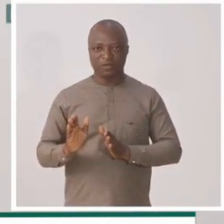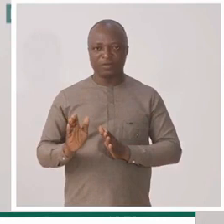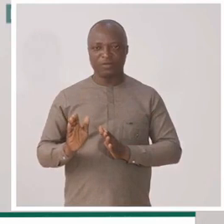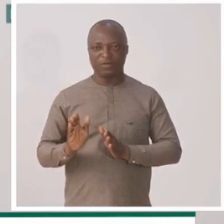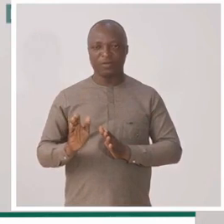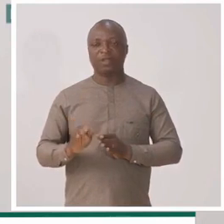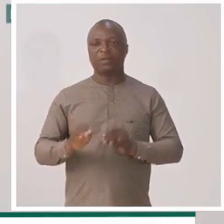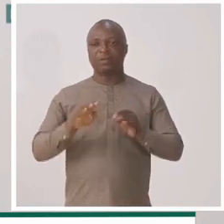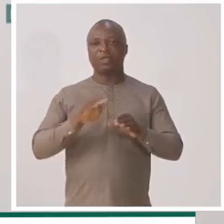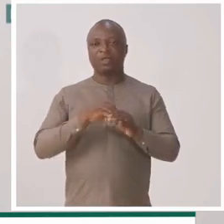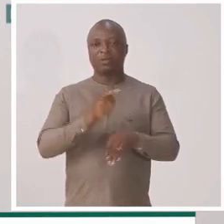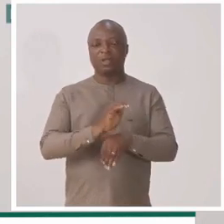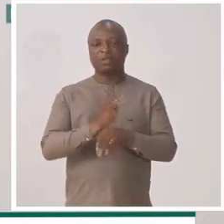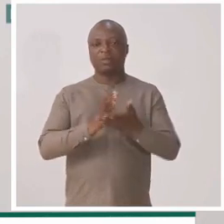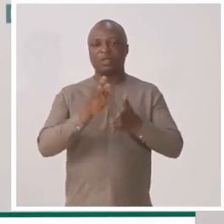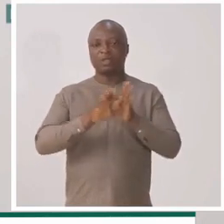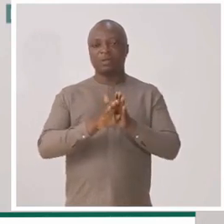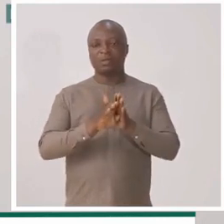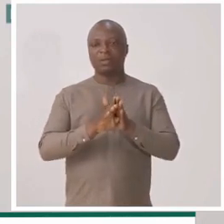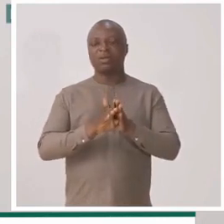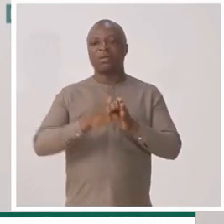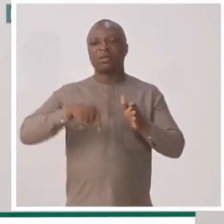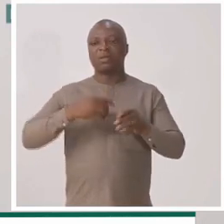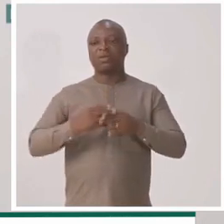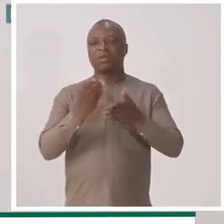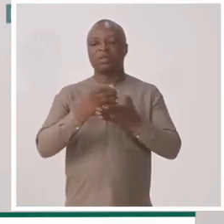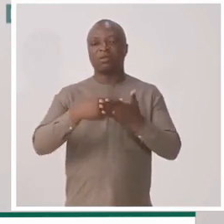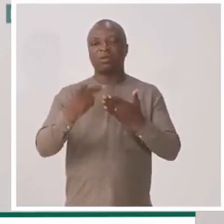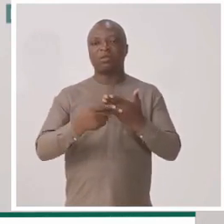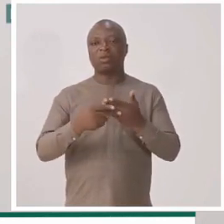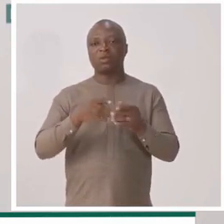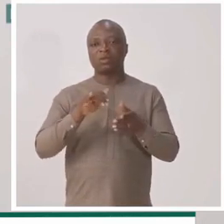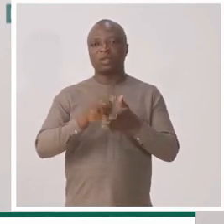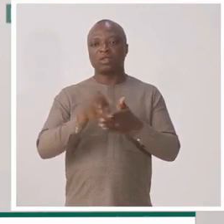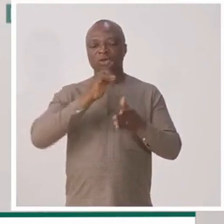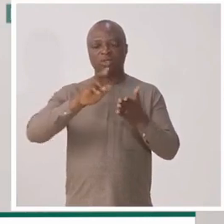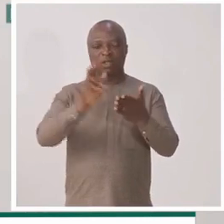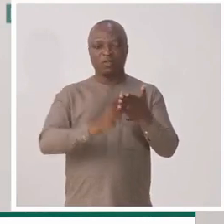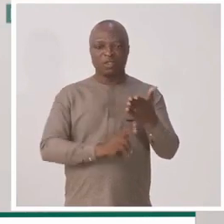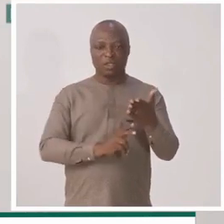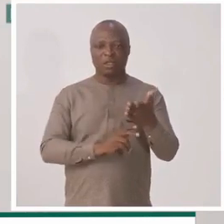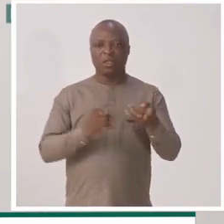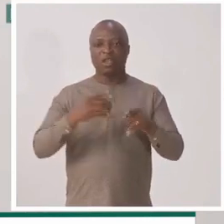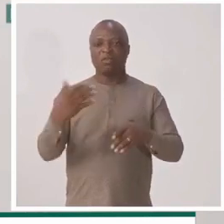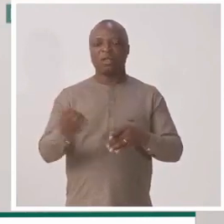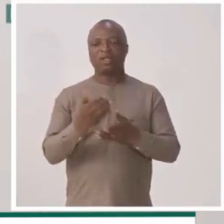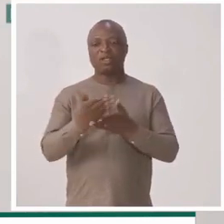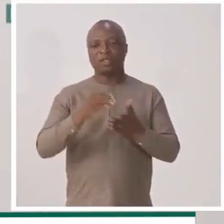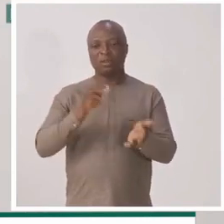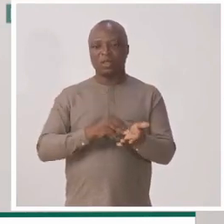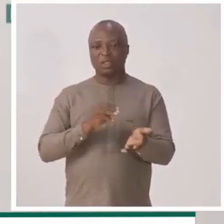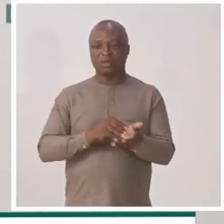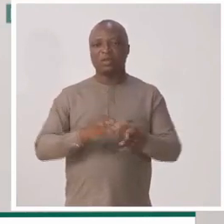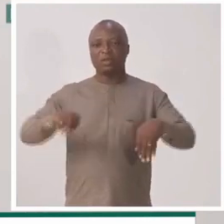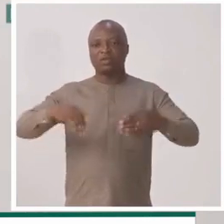mis en place. Par exemple, ce qu'on va appeler les protocoles thérapeutiques qui seront révisés. Quand vous prenez les